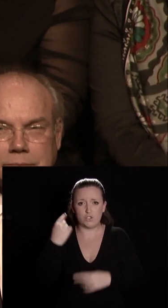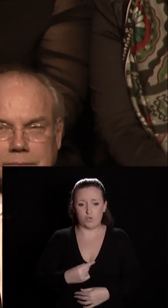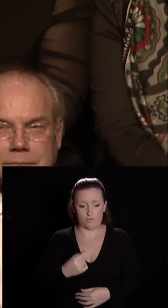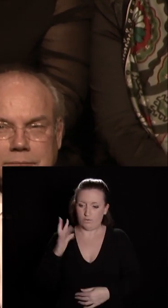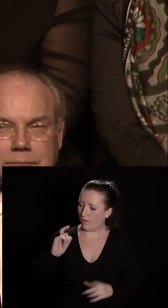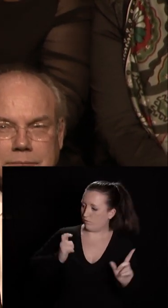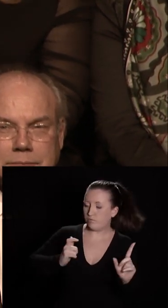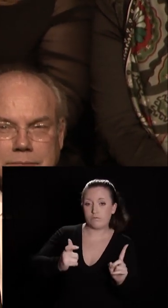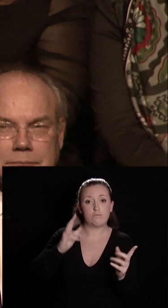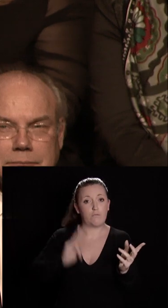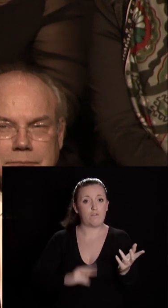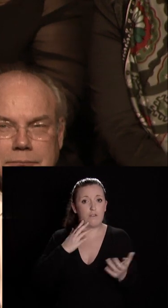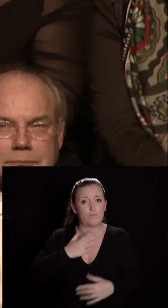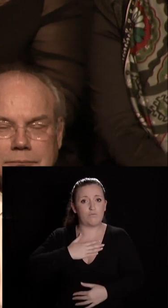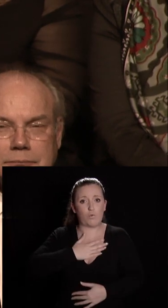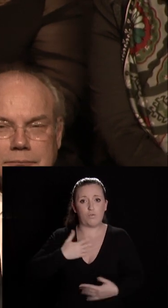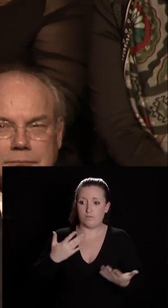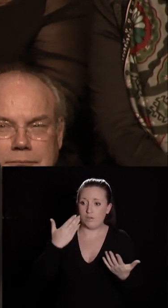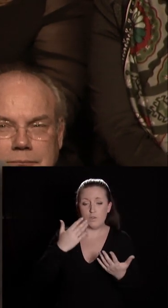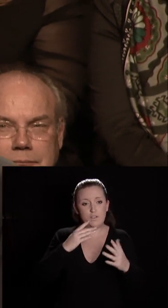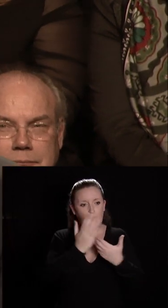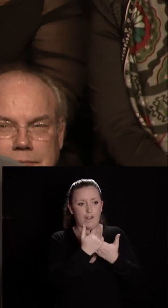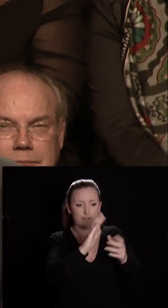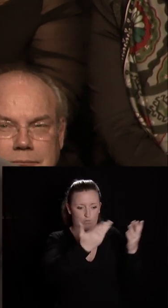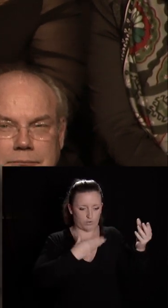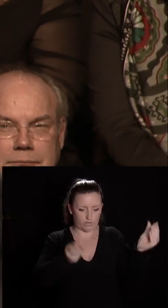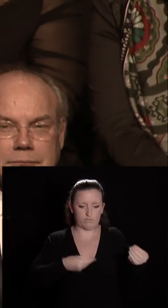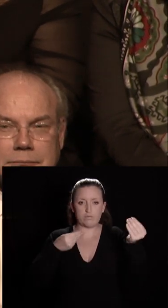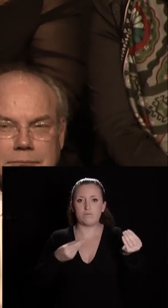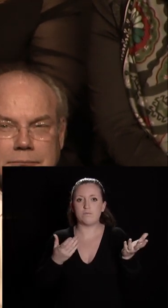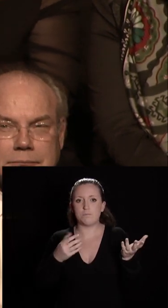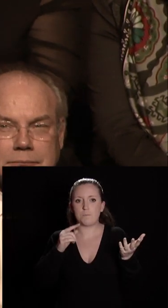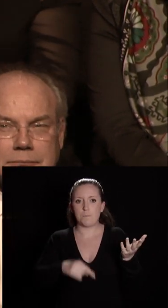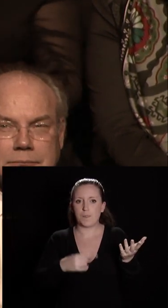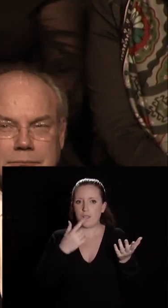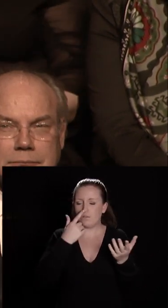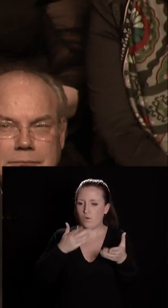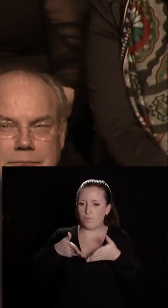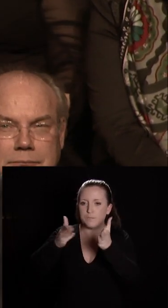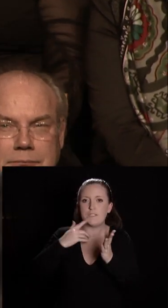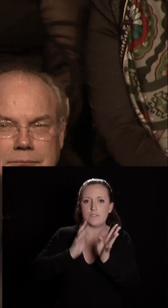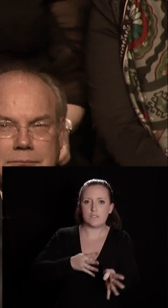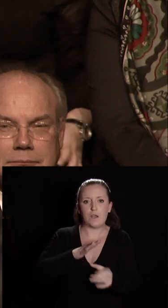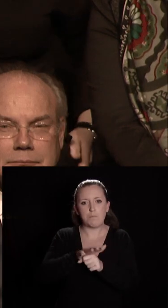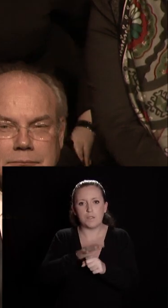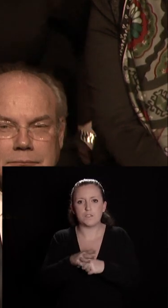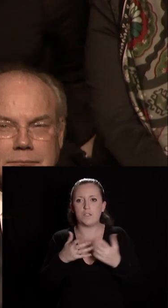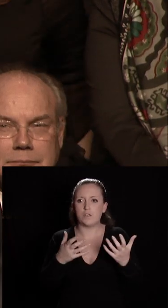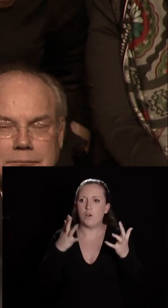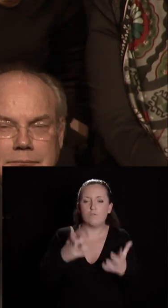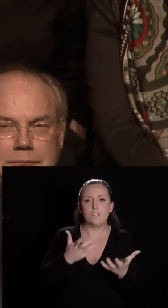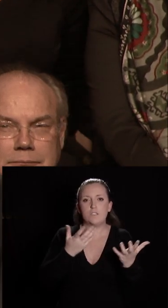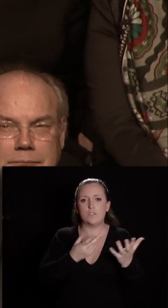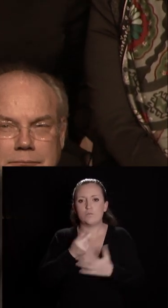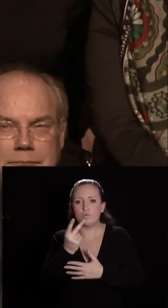contrairement à qu'on croit je suis très heureux chaque fois que je reçois des courriers qui me disent il faudrait y aller il n pas encore assez de pistes cyclables il faudrait d'ailleurs avoir un peu plus